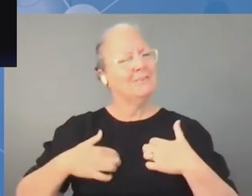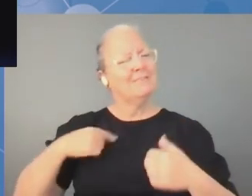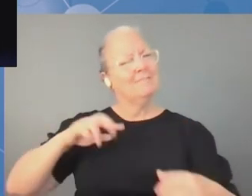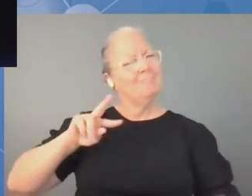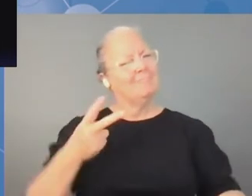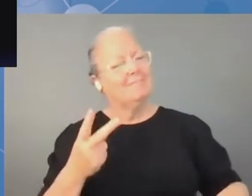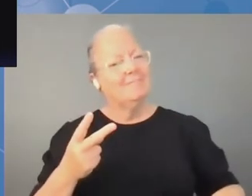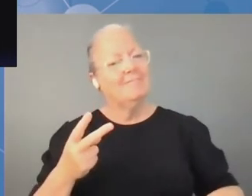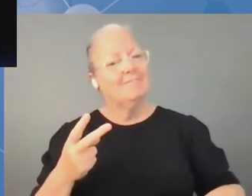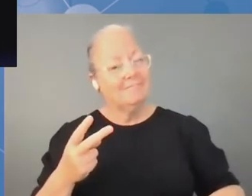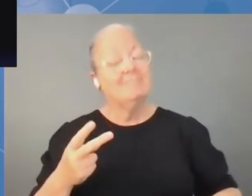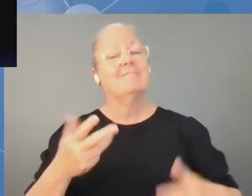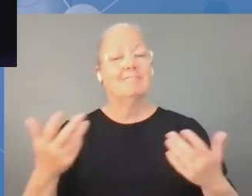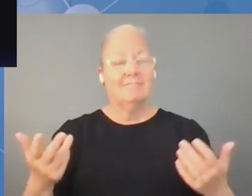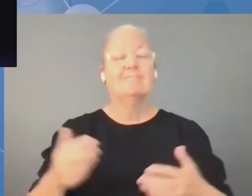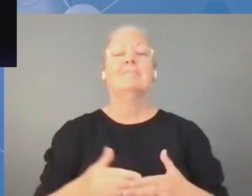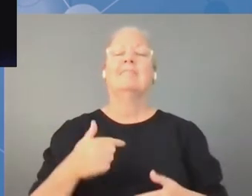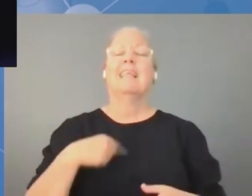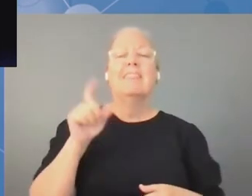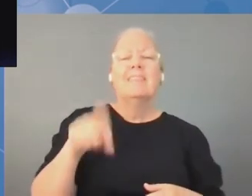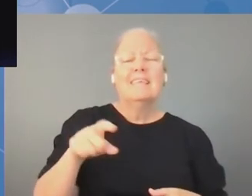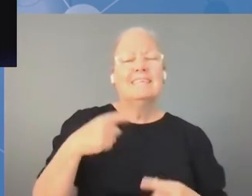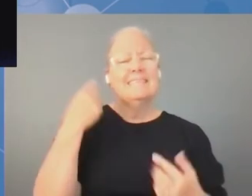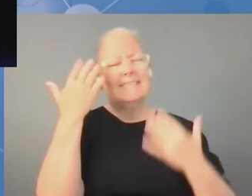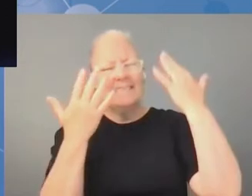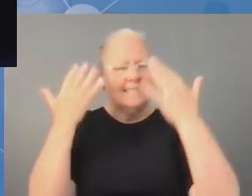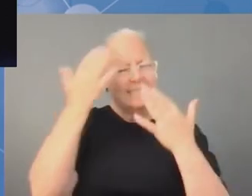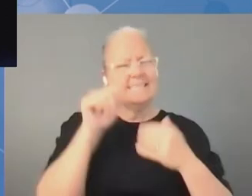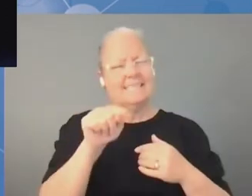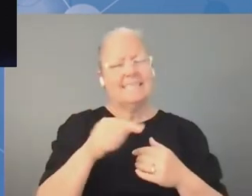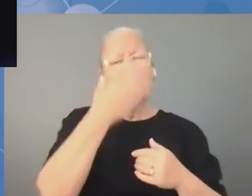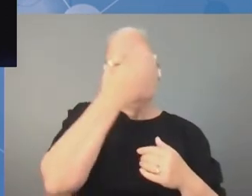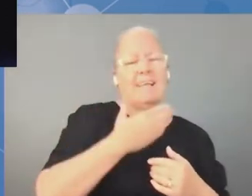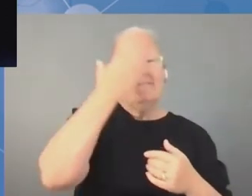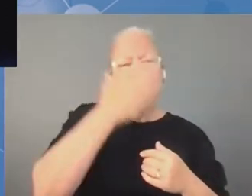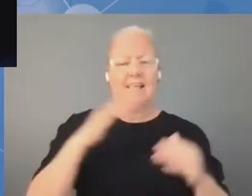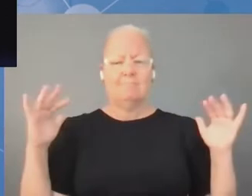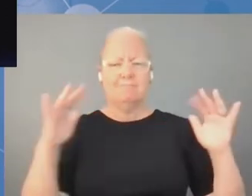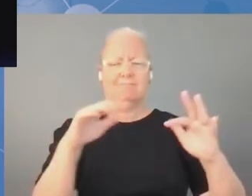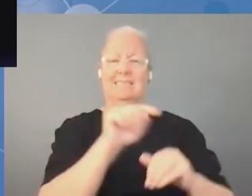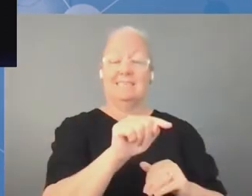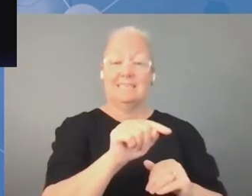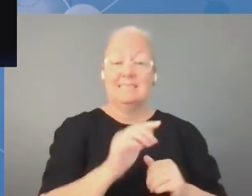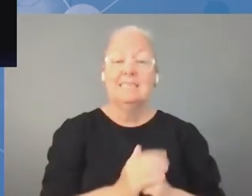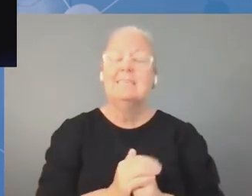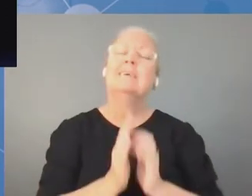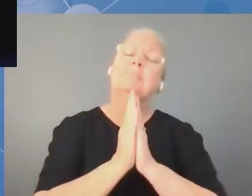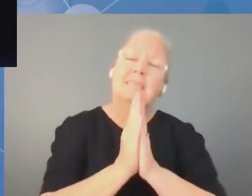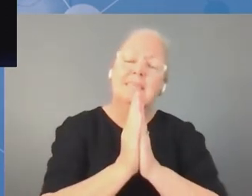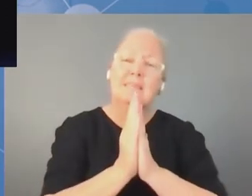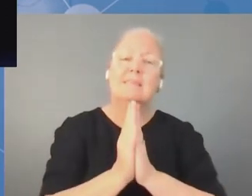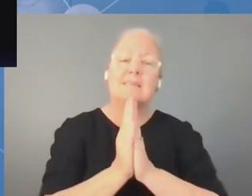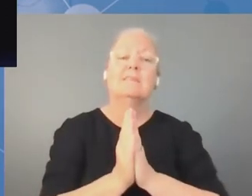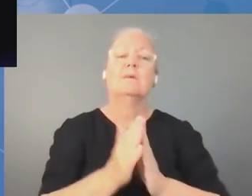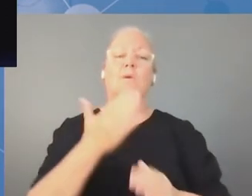Zoom. mam wrażenie, że będąc tu na miejscu, trudno było mi tak naprawdę dorwać się do mikrofonu i zaznaczyć, że ja tu